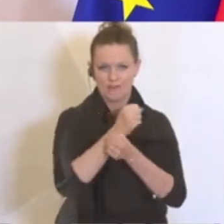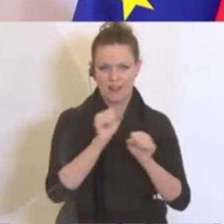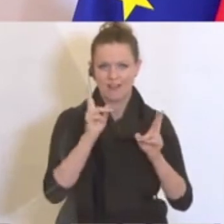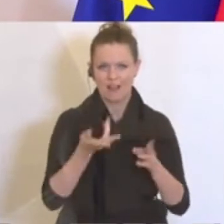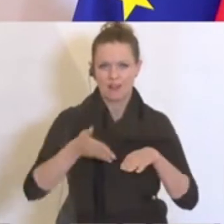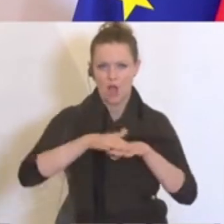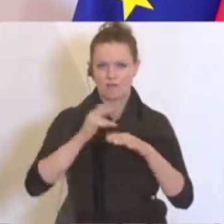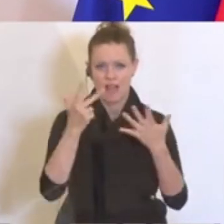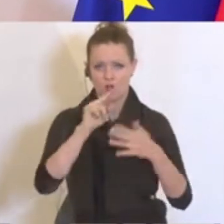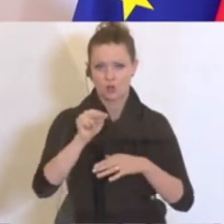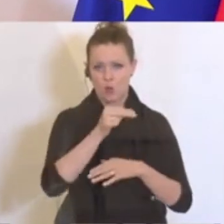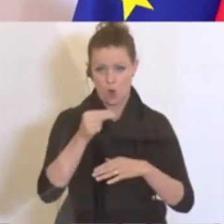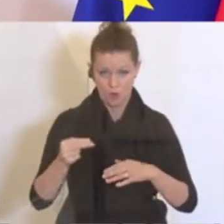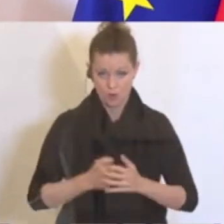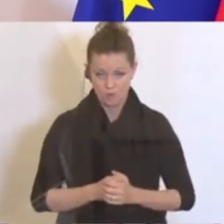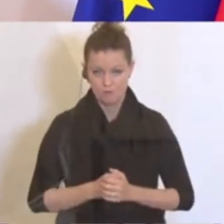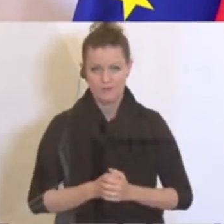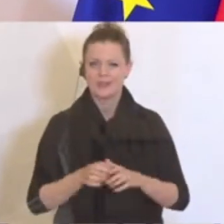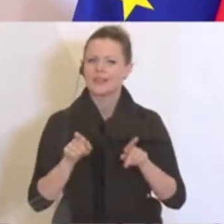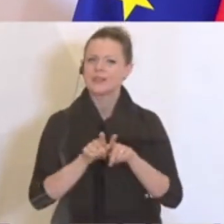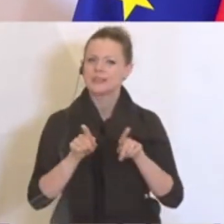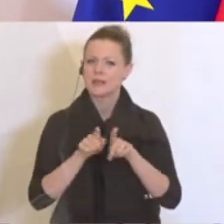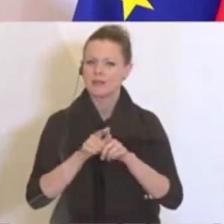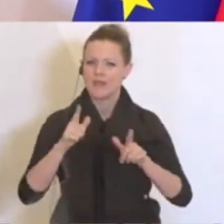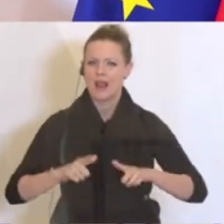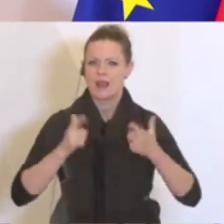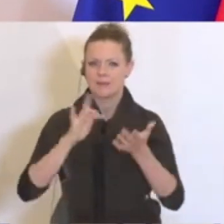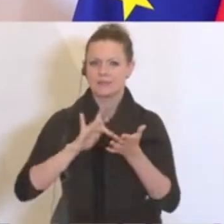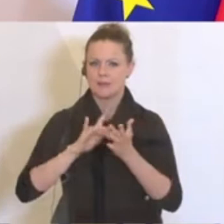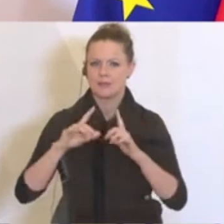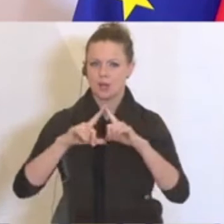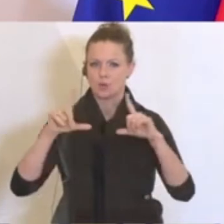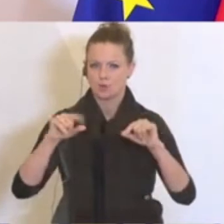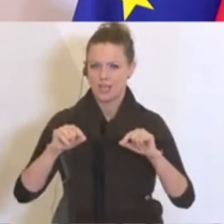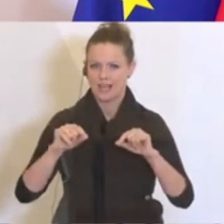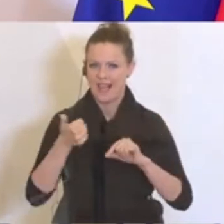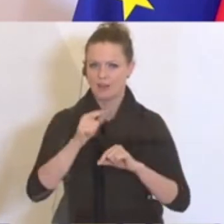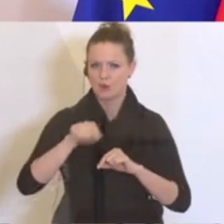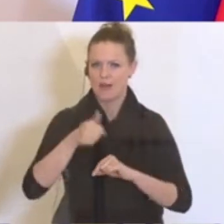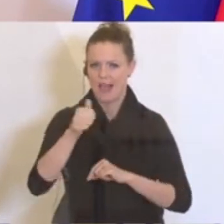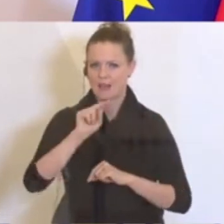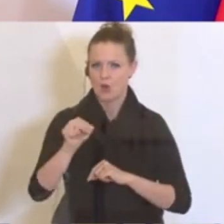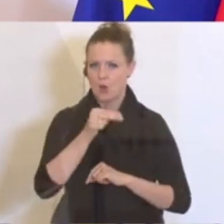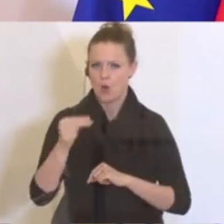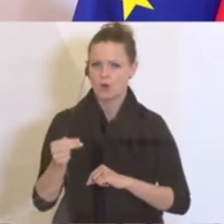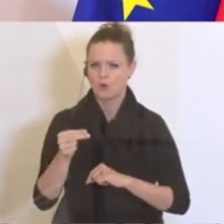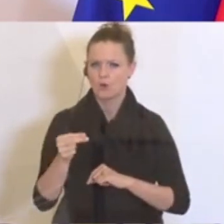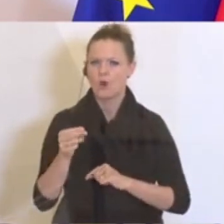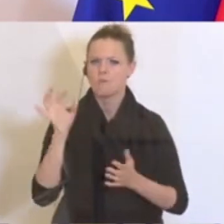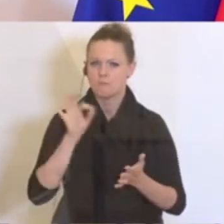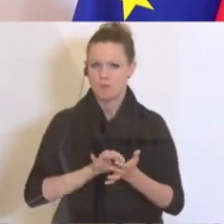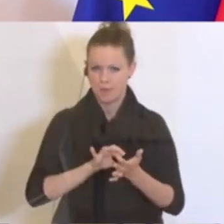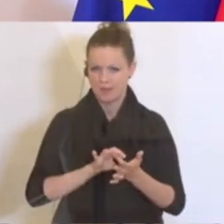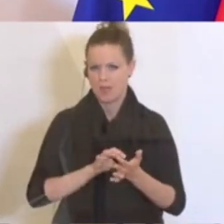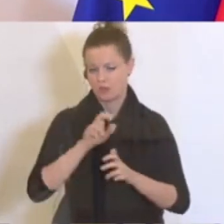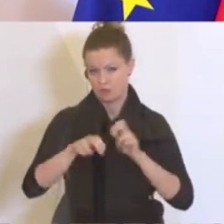8 Euro erhöht werden. Genauso auch wie die Lebensmittelgutscheine, die 1,1 Euro derzeit steuerfrei sind, auf